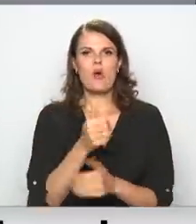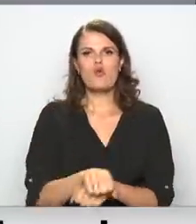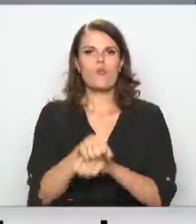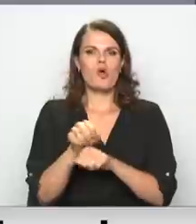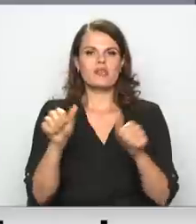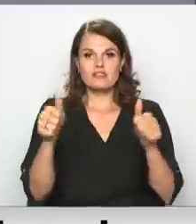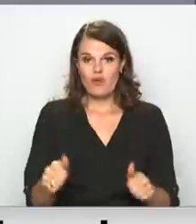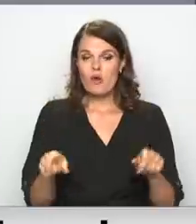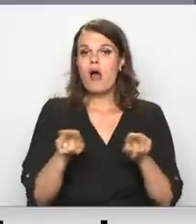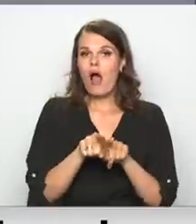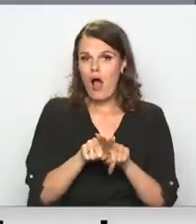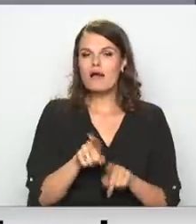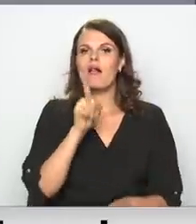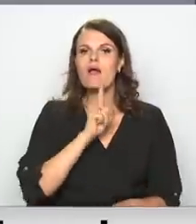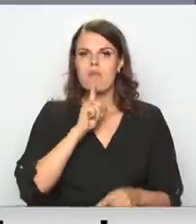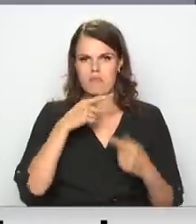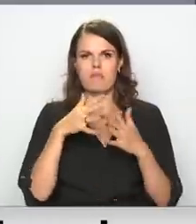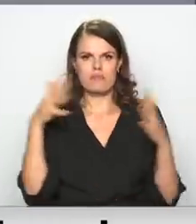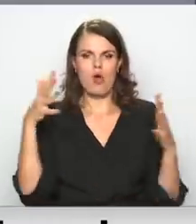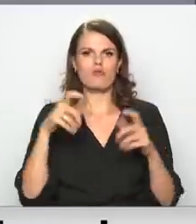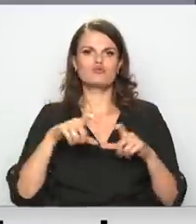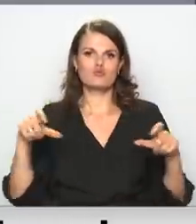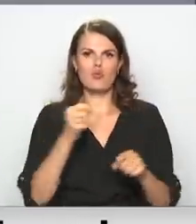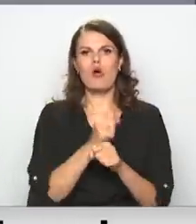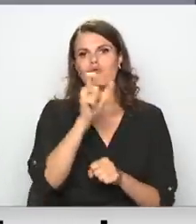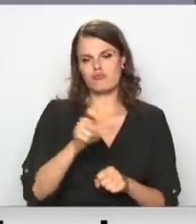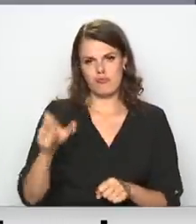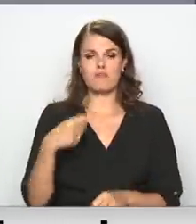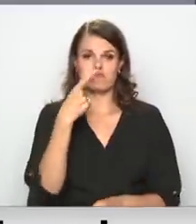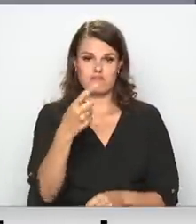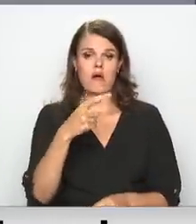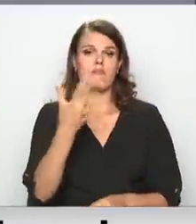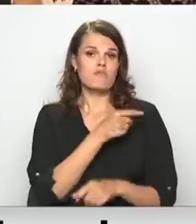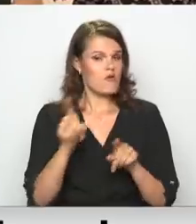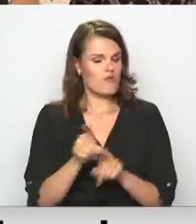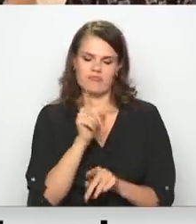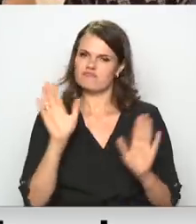Arī Liepājā vairāki skolu darbinieki esot apstiprinājuši, ka darbu pametīs.